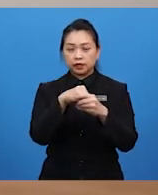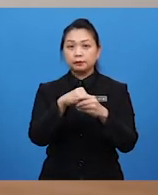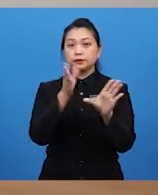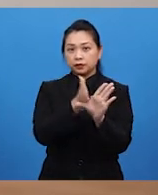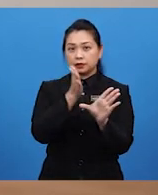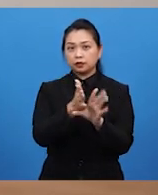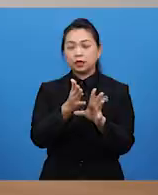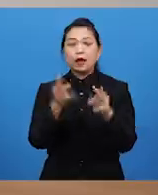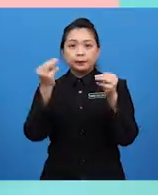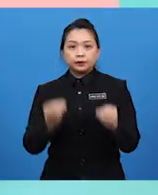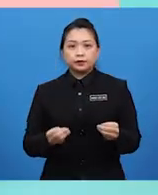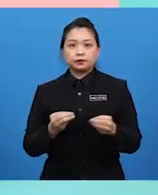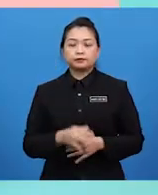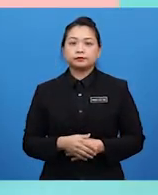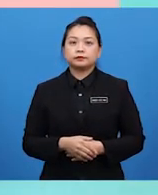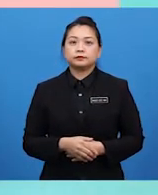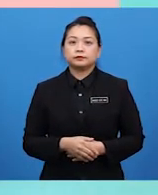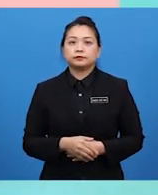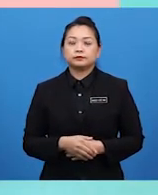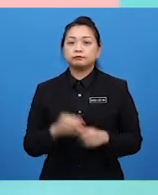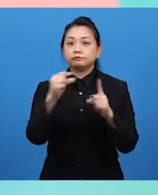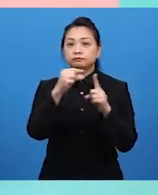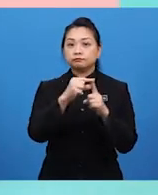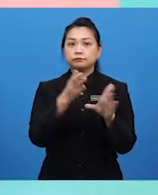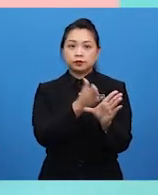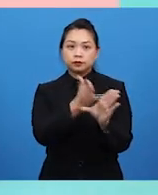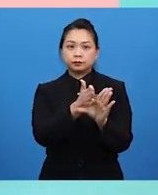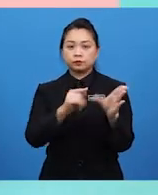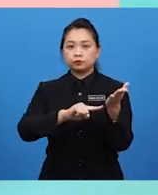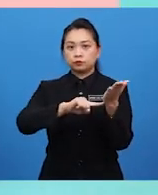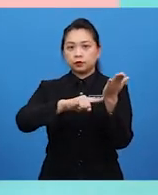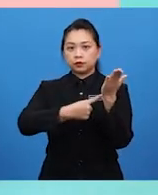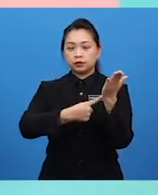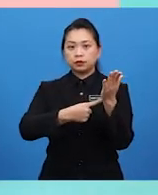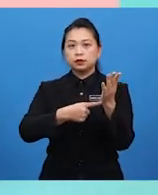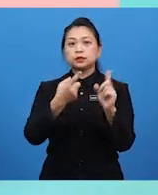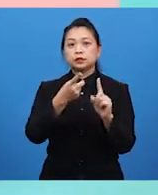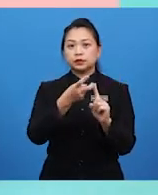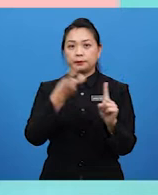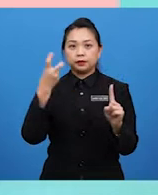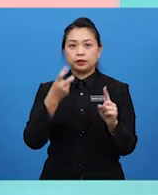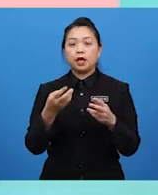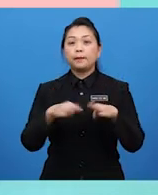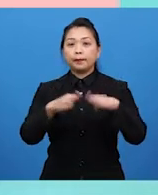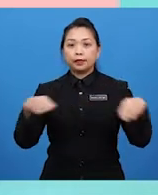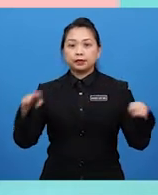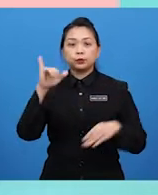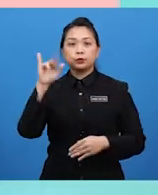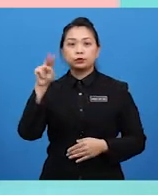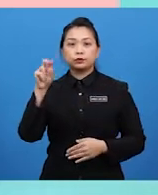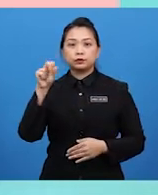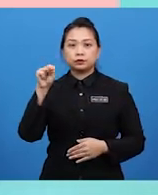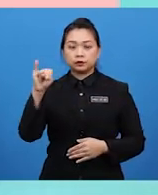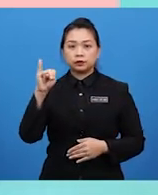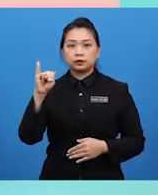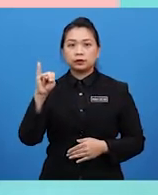manusia. Perkataan psikologi berasal daripada bahasa Yunani kuno iaitu Psyki yang